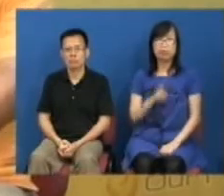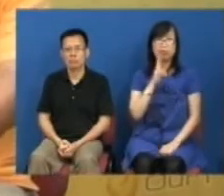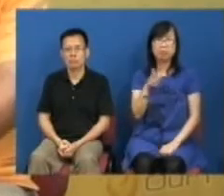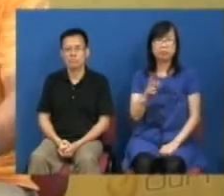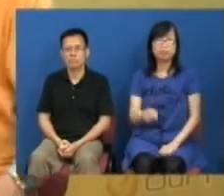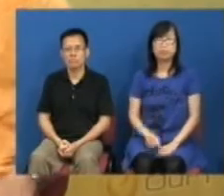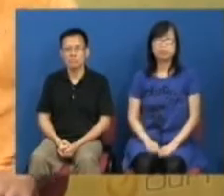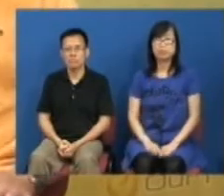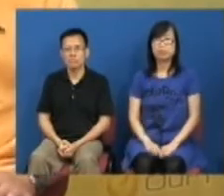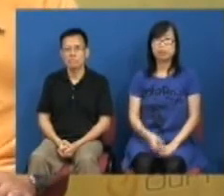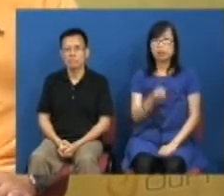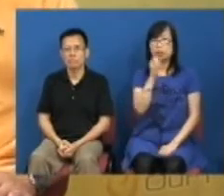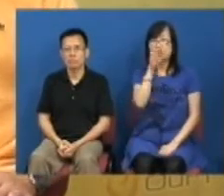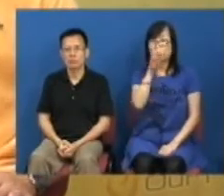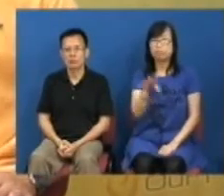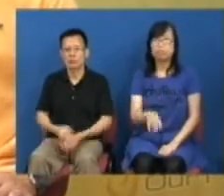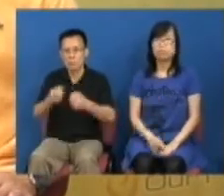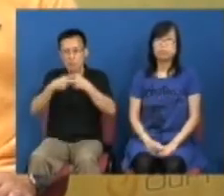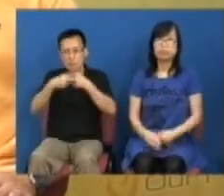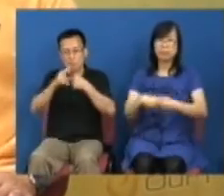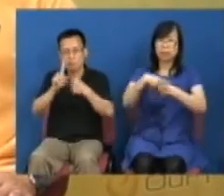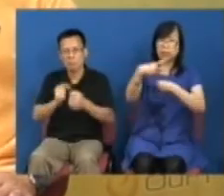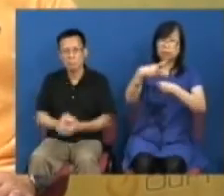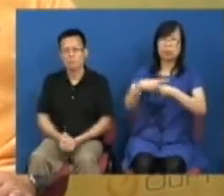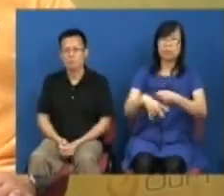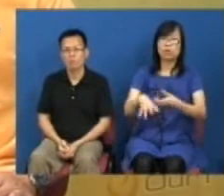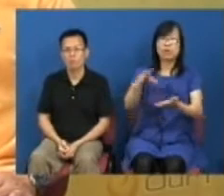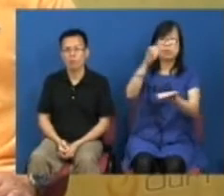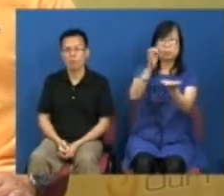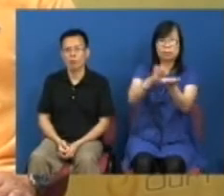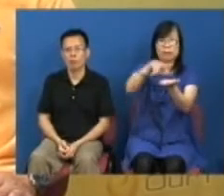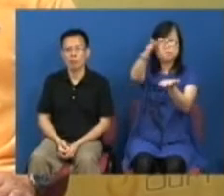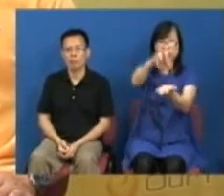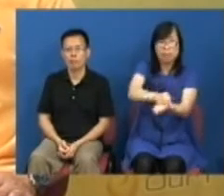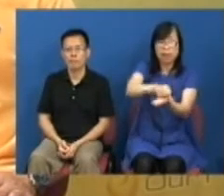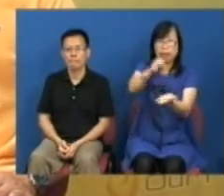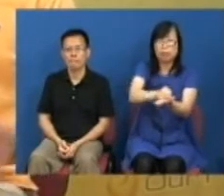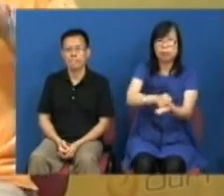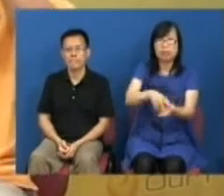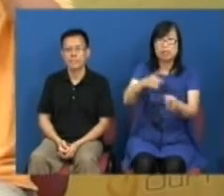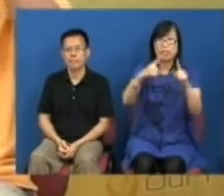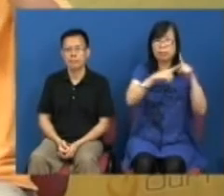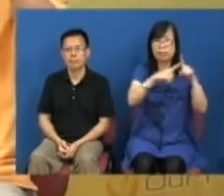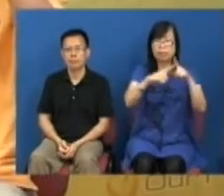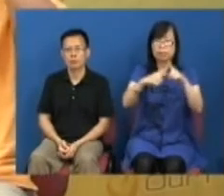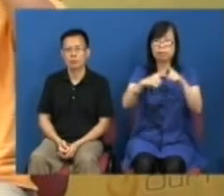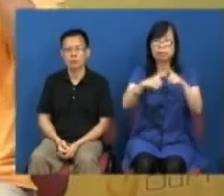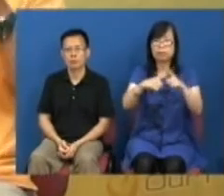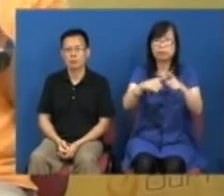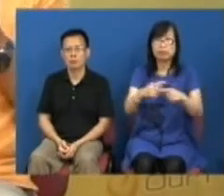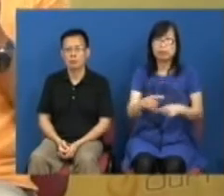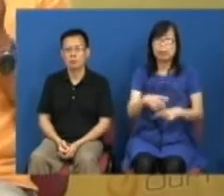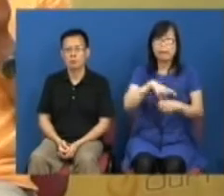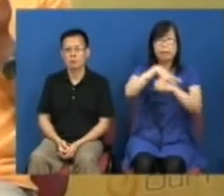些说法是传劣的第二呢就是受地产霸权影响的市民即是地产霸权受害人